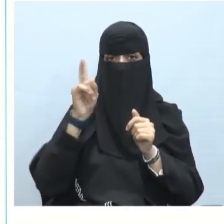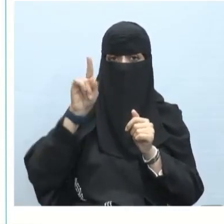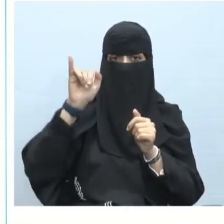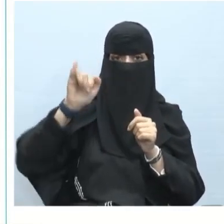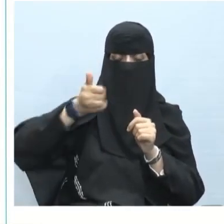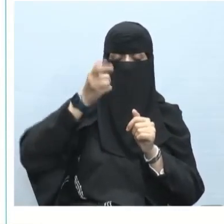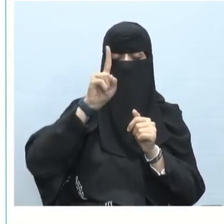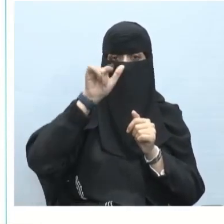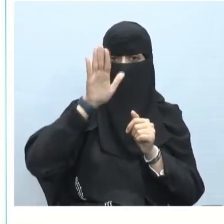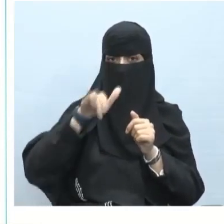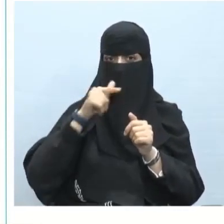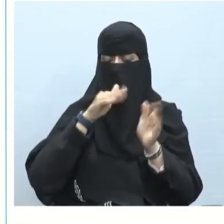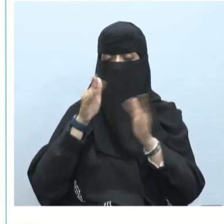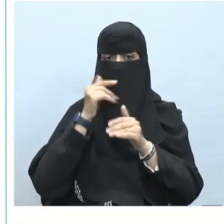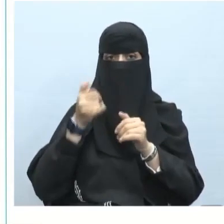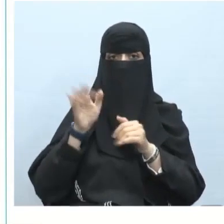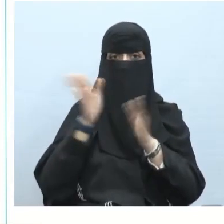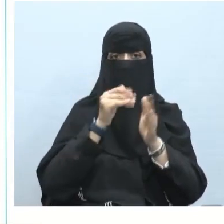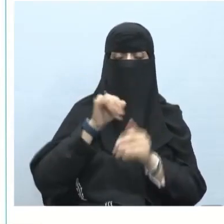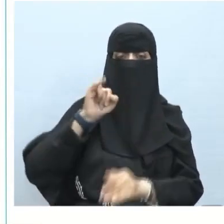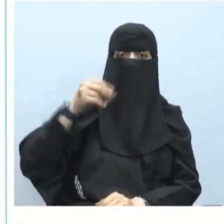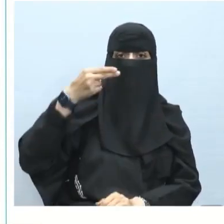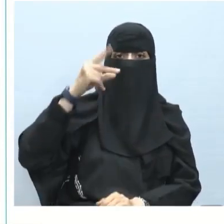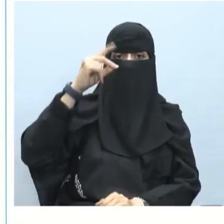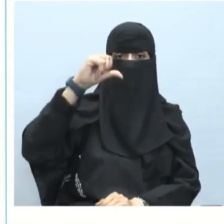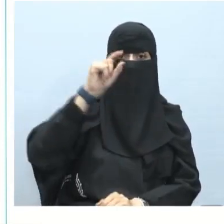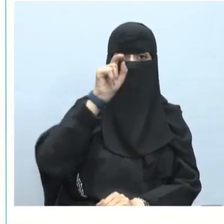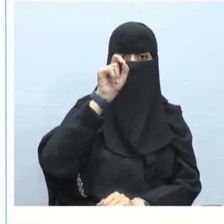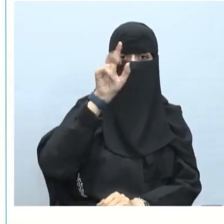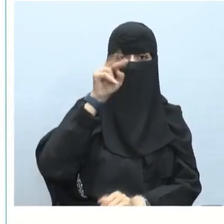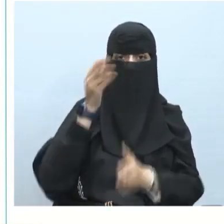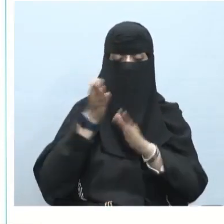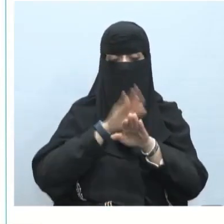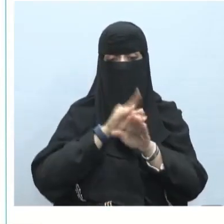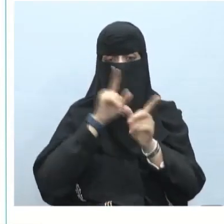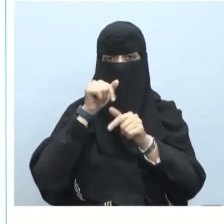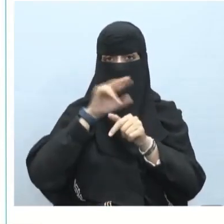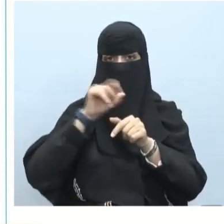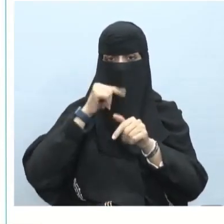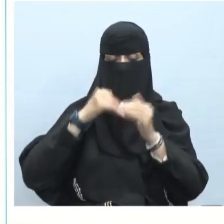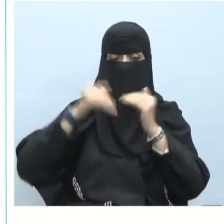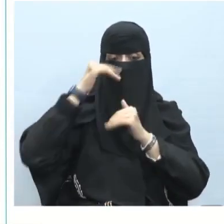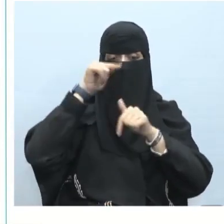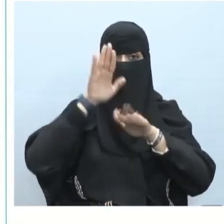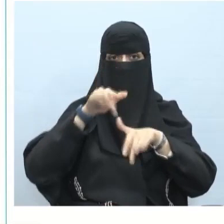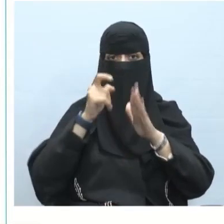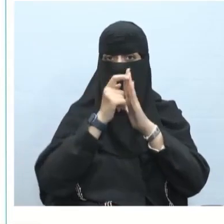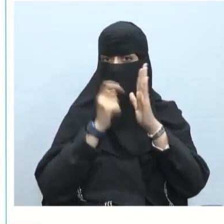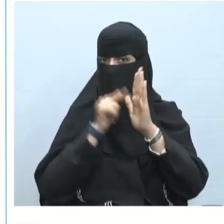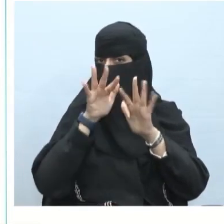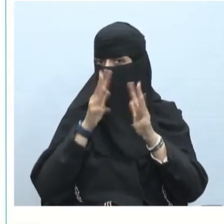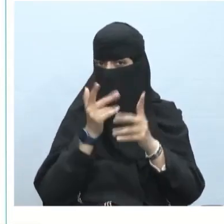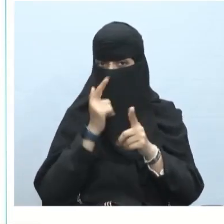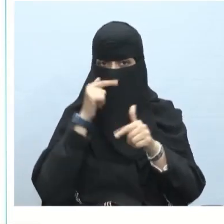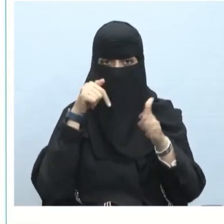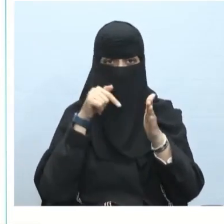إعرابها تكون أيضا معطوفة على الناس مثلها مرفوعة هنا يشترط في حتى